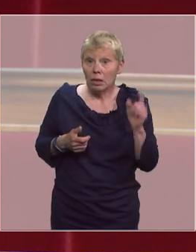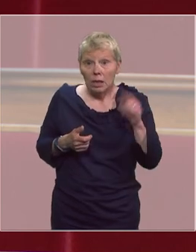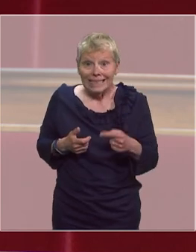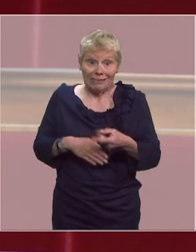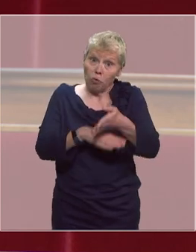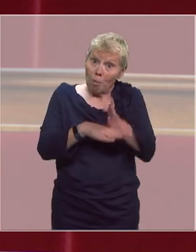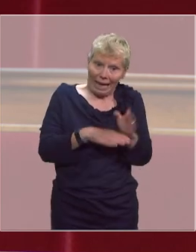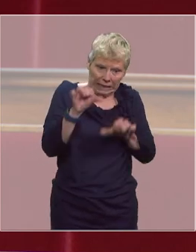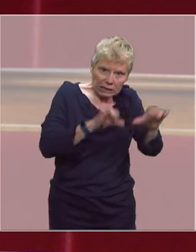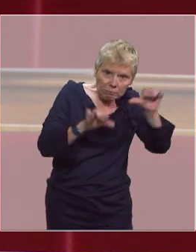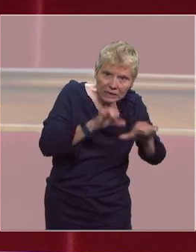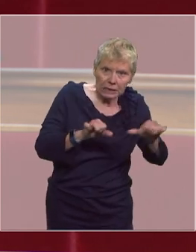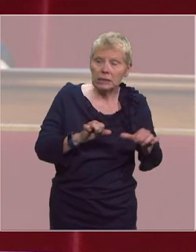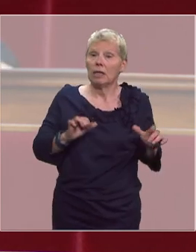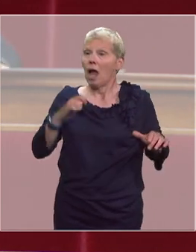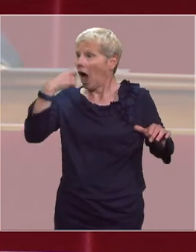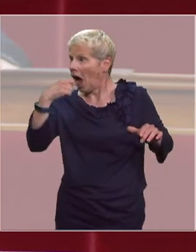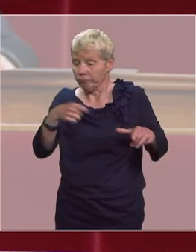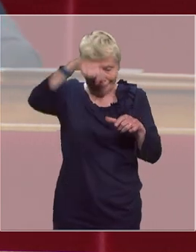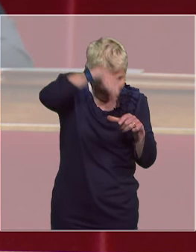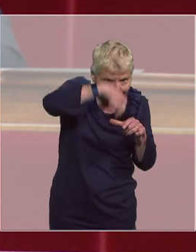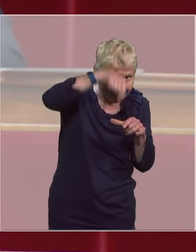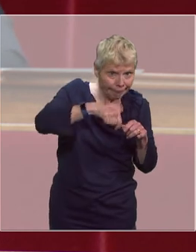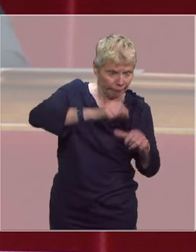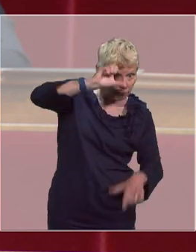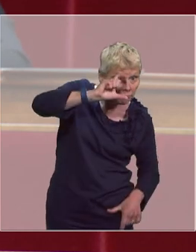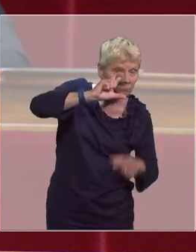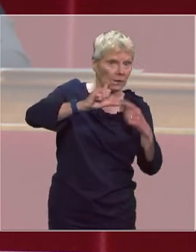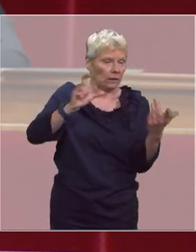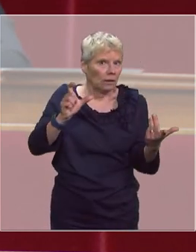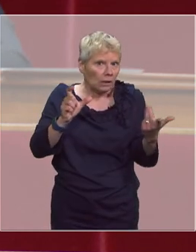du réactif, il faut avoir un certain nombre de... Je suppose que ça ne se fait pas comme ça.